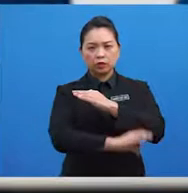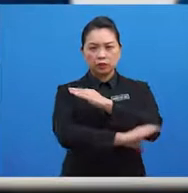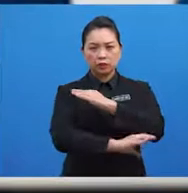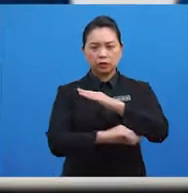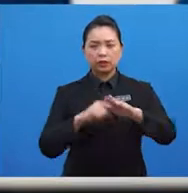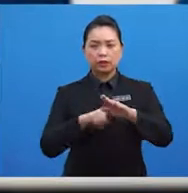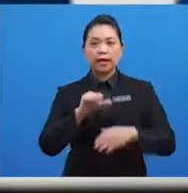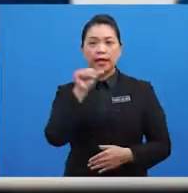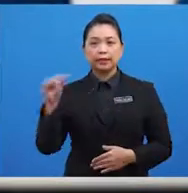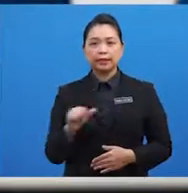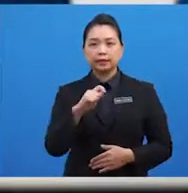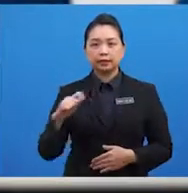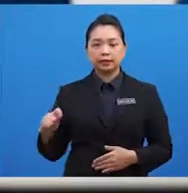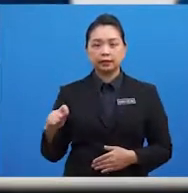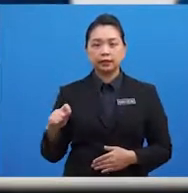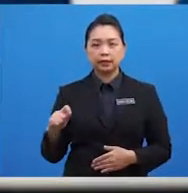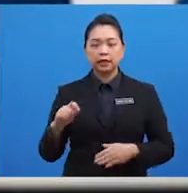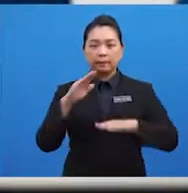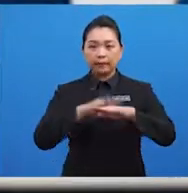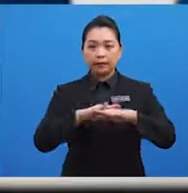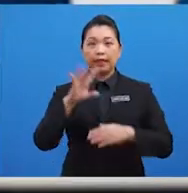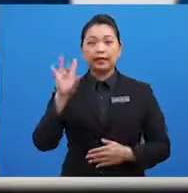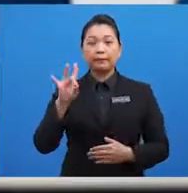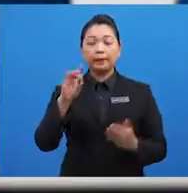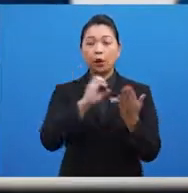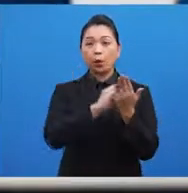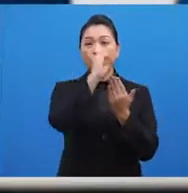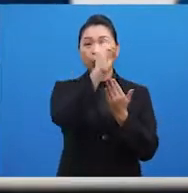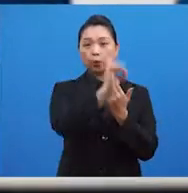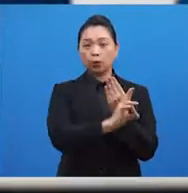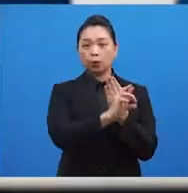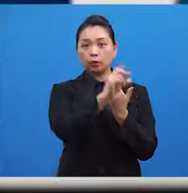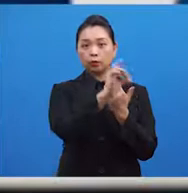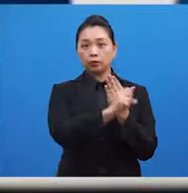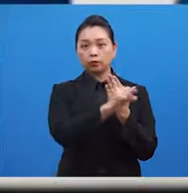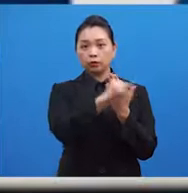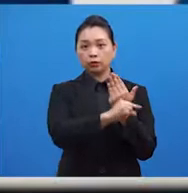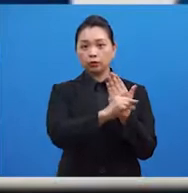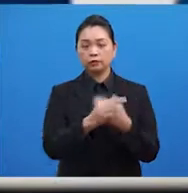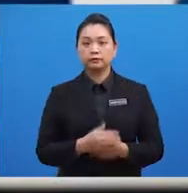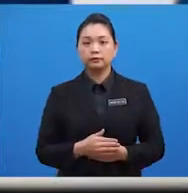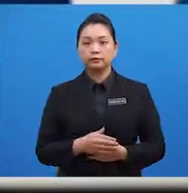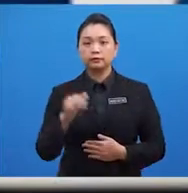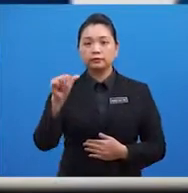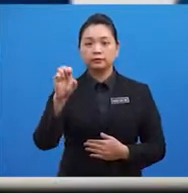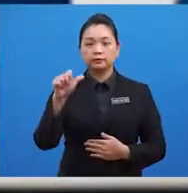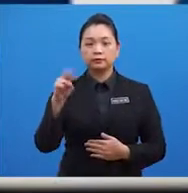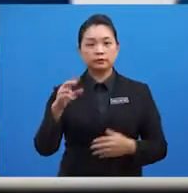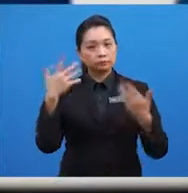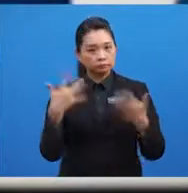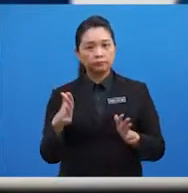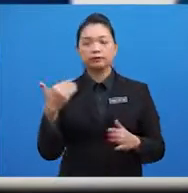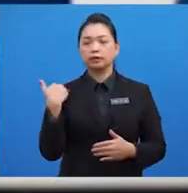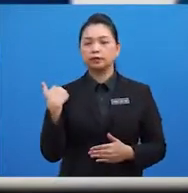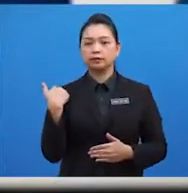Tenggara, pada 8 Ogos 1967, ASEAN ditubuhkan melalui